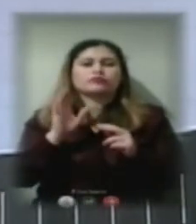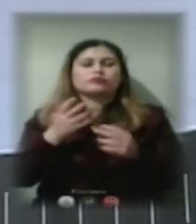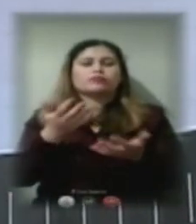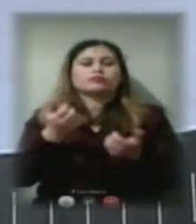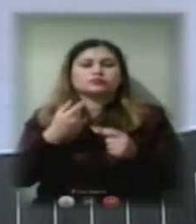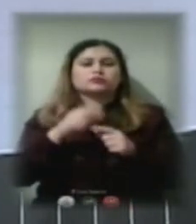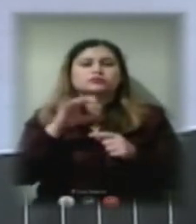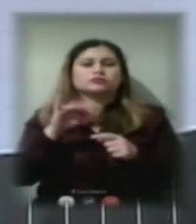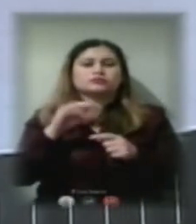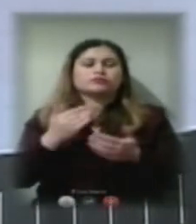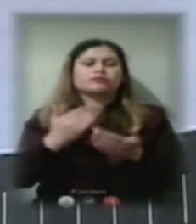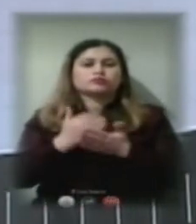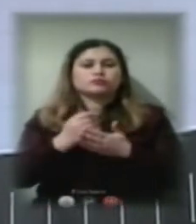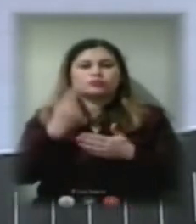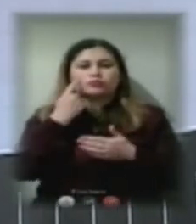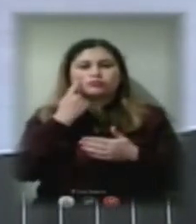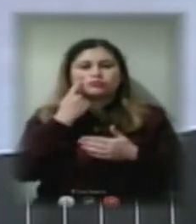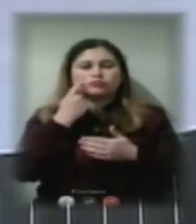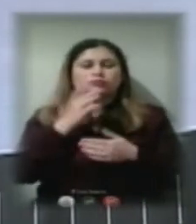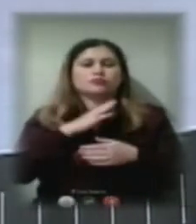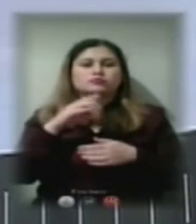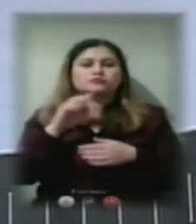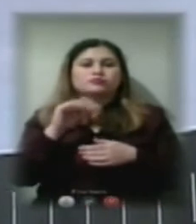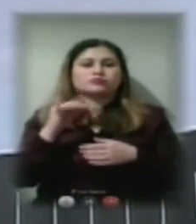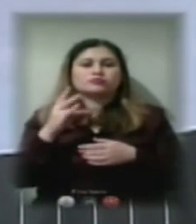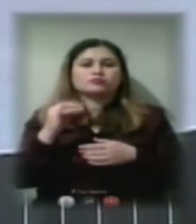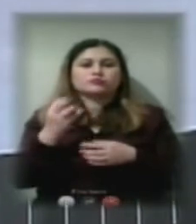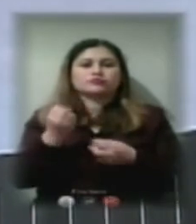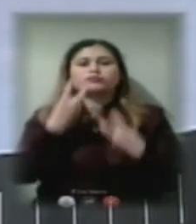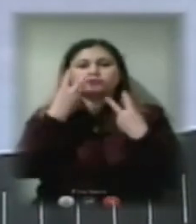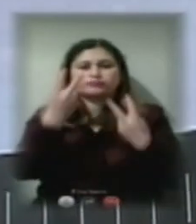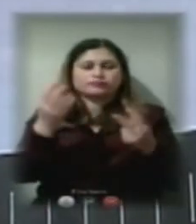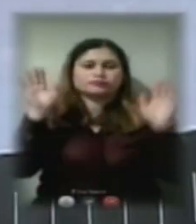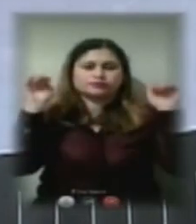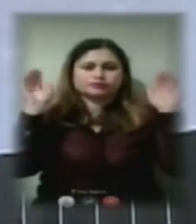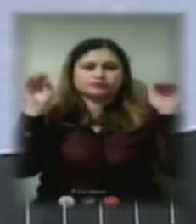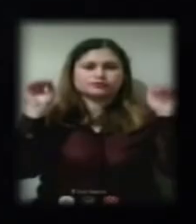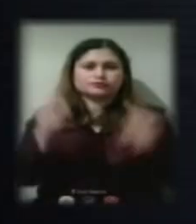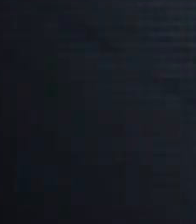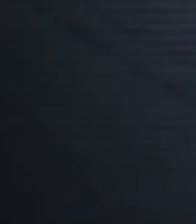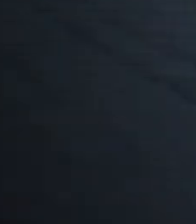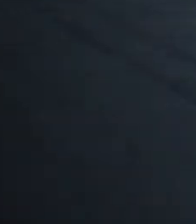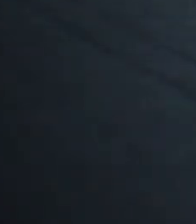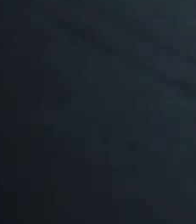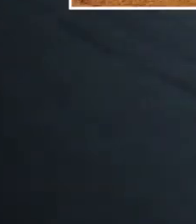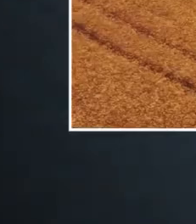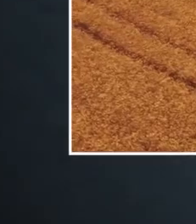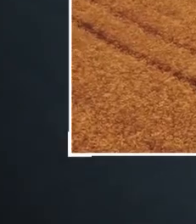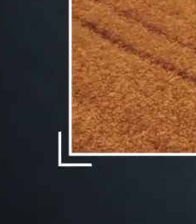високу оцінку. Це були «Звіти на живо». Дякую, що були з нами і побачимось. Дякую.